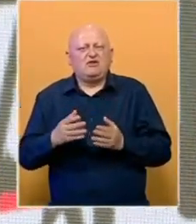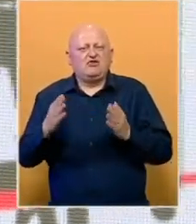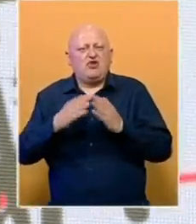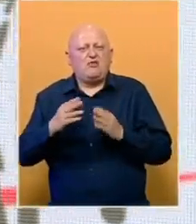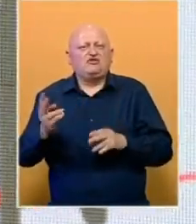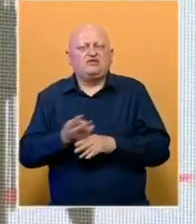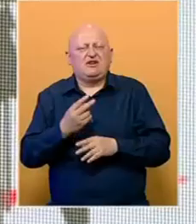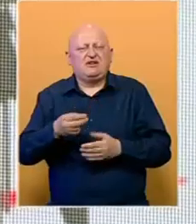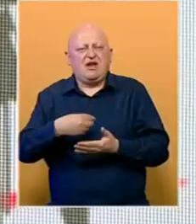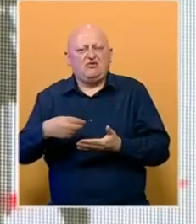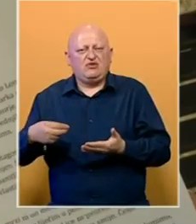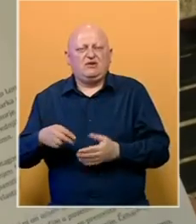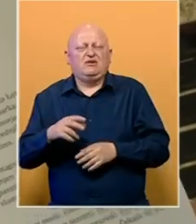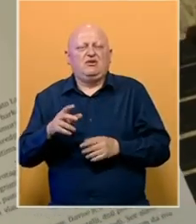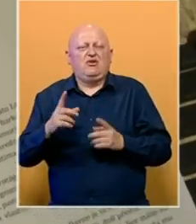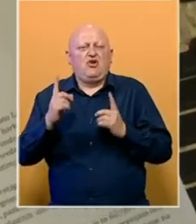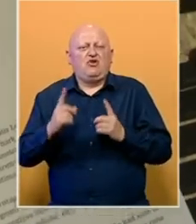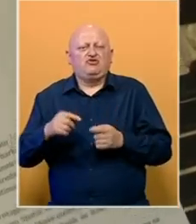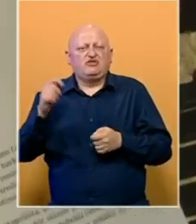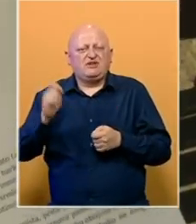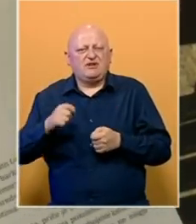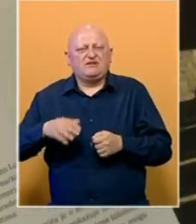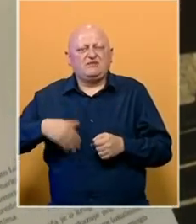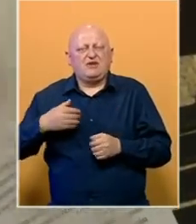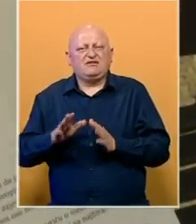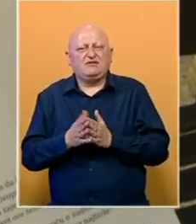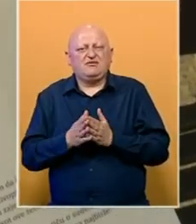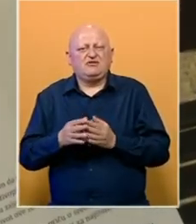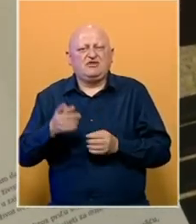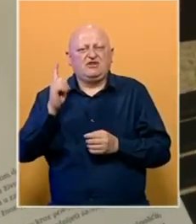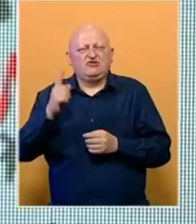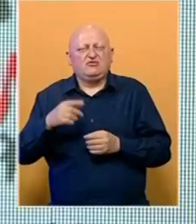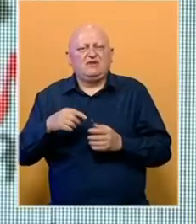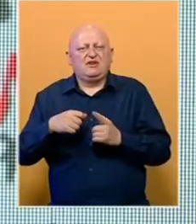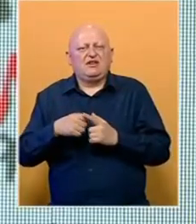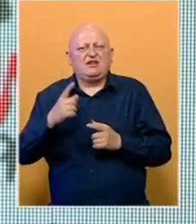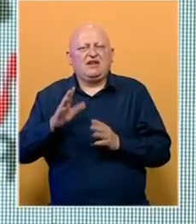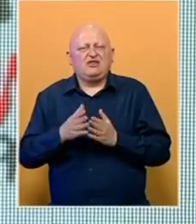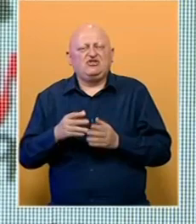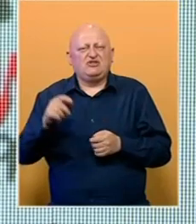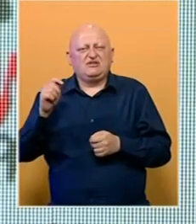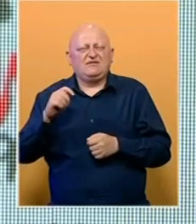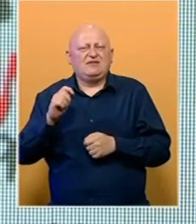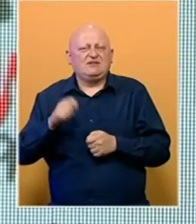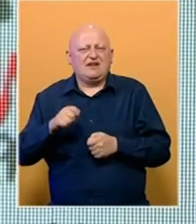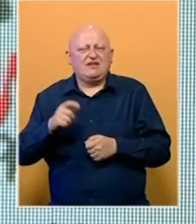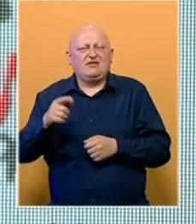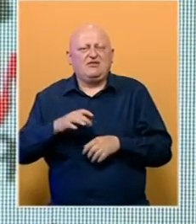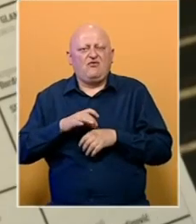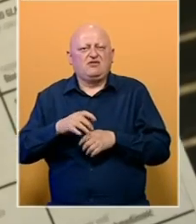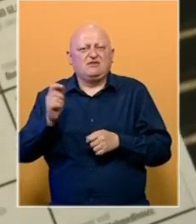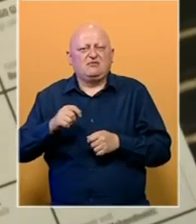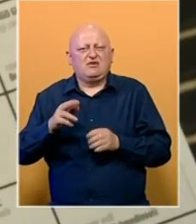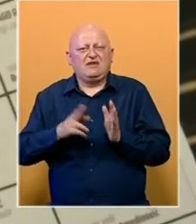izdanja domaćih i stranih autora. Održane su i radionice za mlade književne kritičare o temi kritika i književni zanad, a voditelj